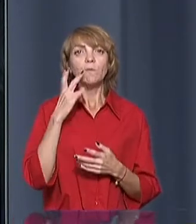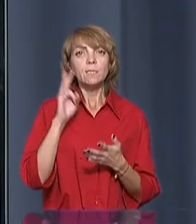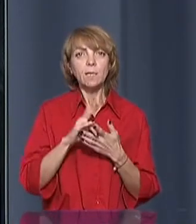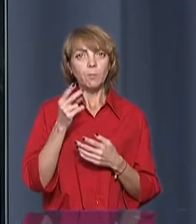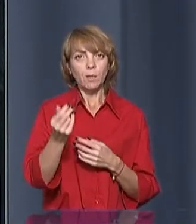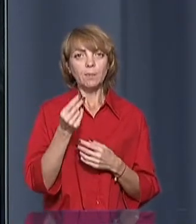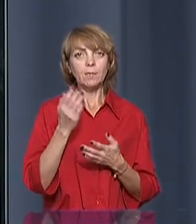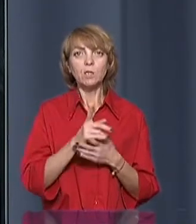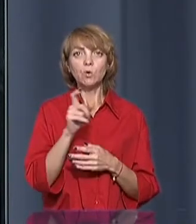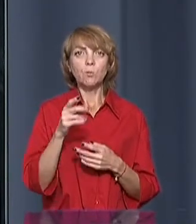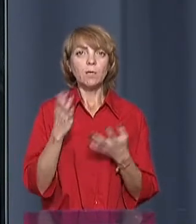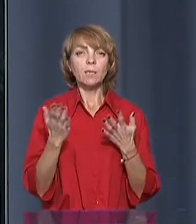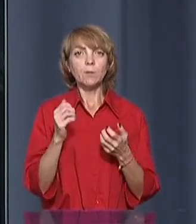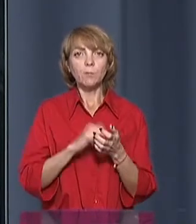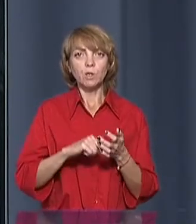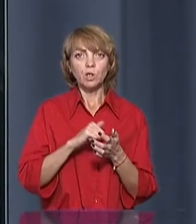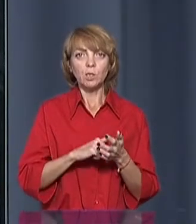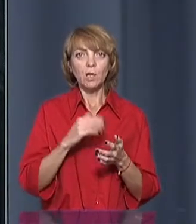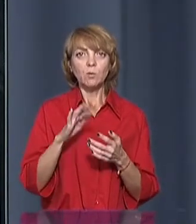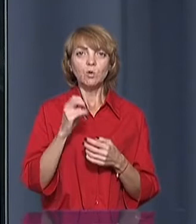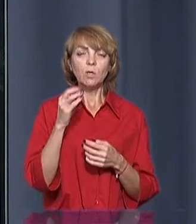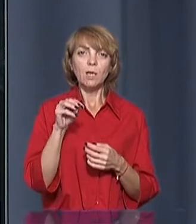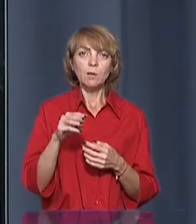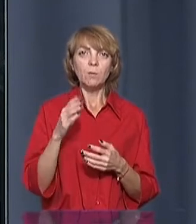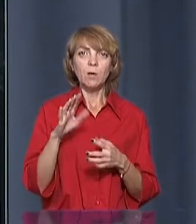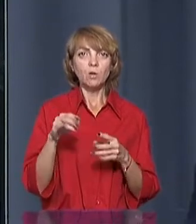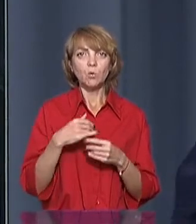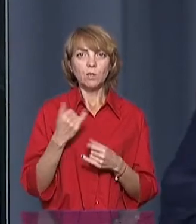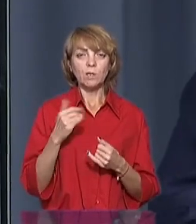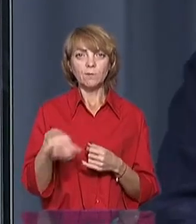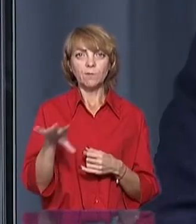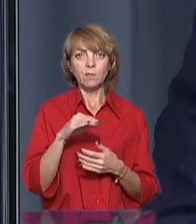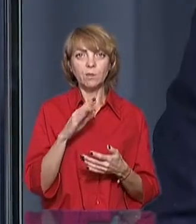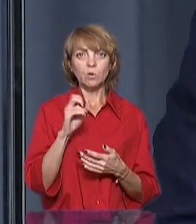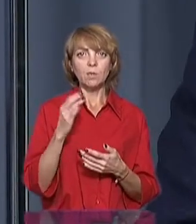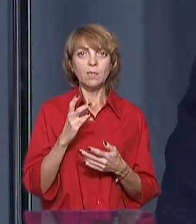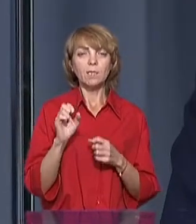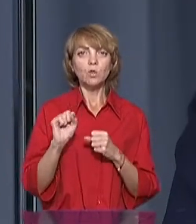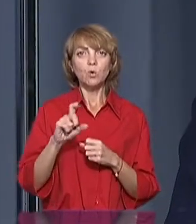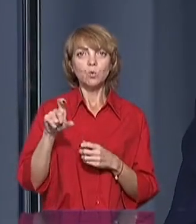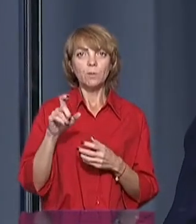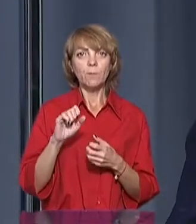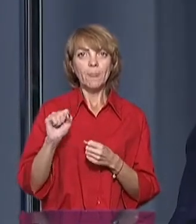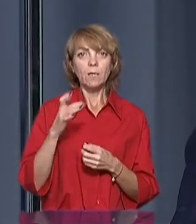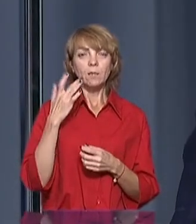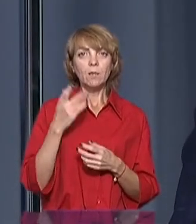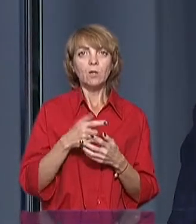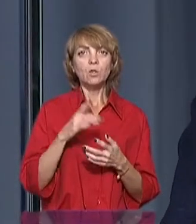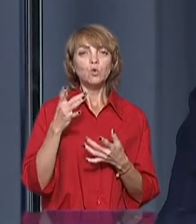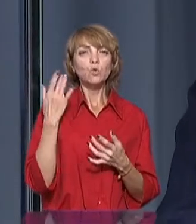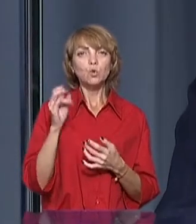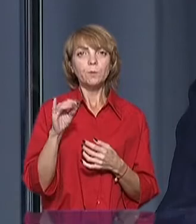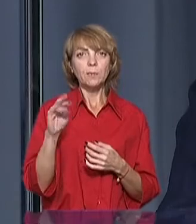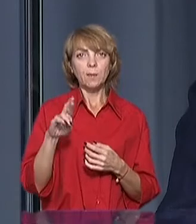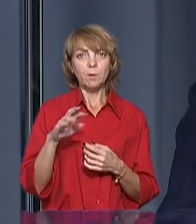які по яким-то причинам или соціальним, ну, хоча у нас все все соціально незащені люди засіщені льготами і субсидіями,